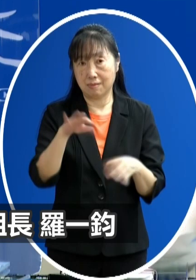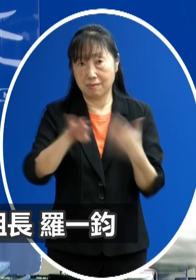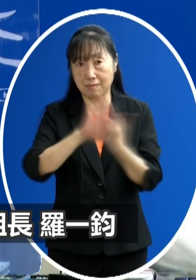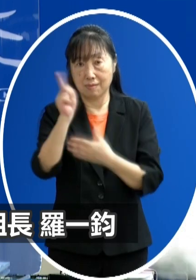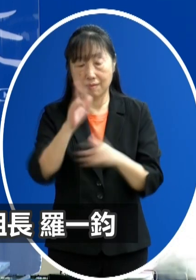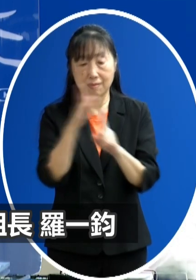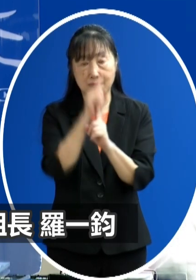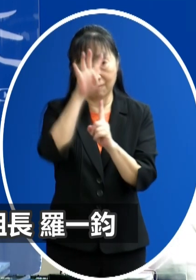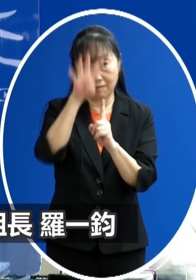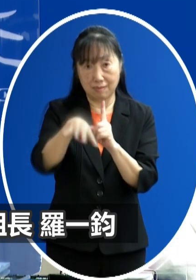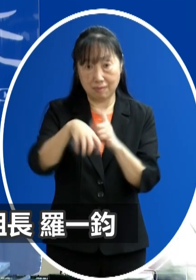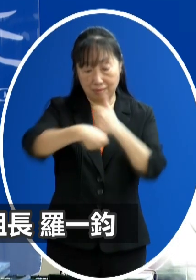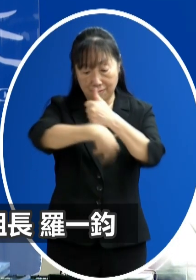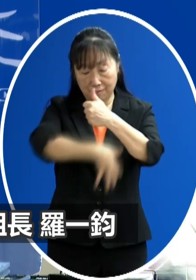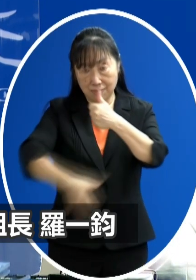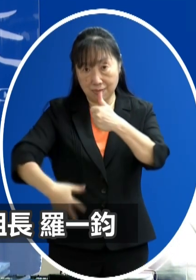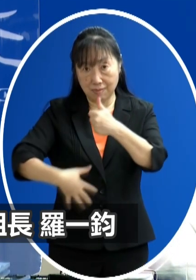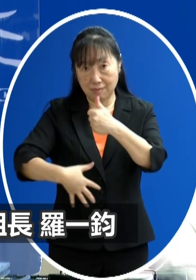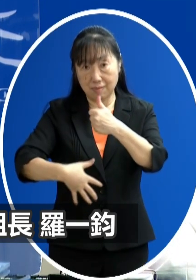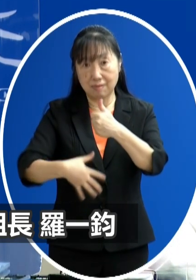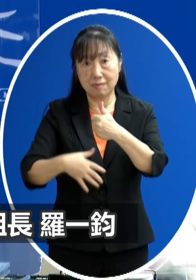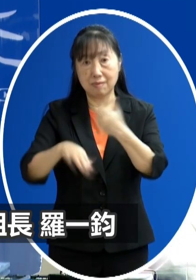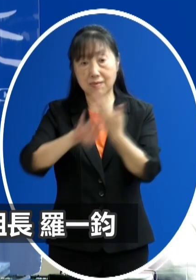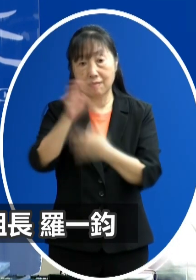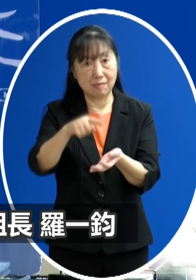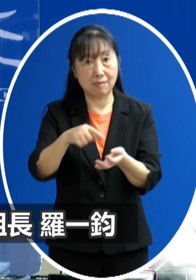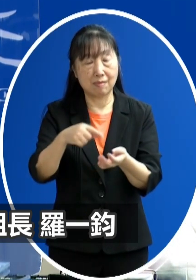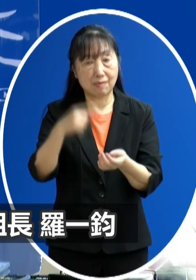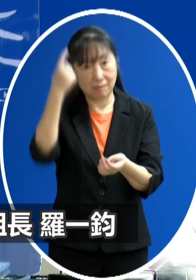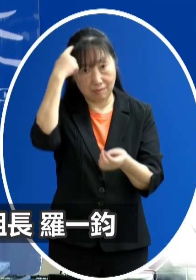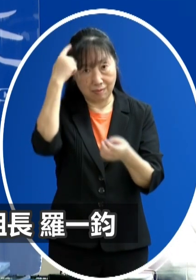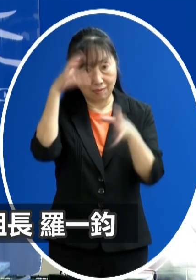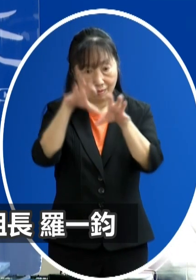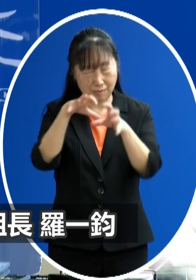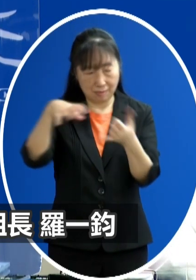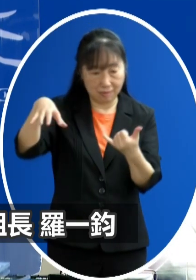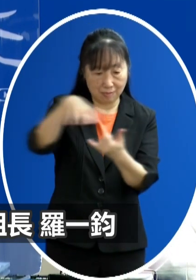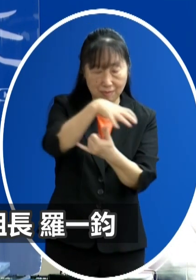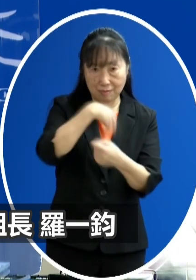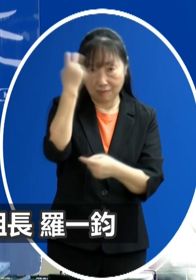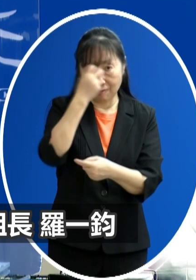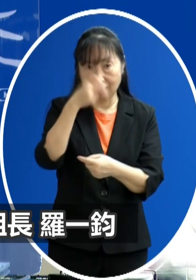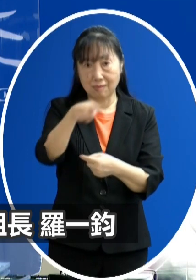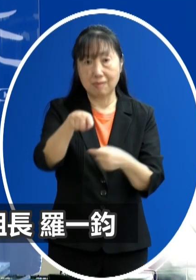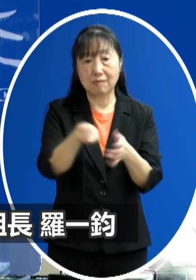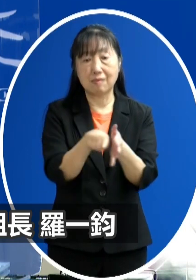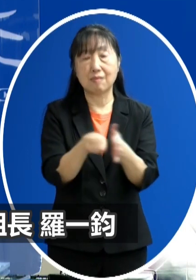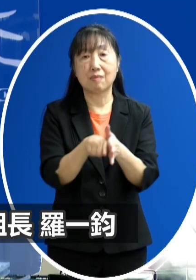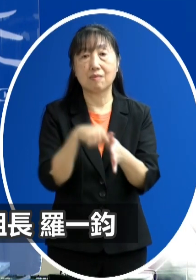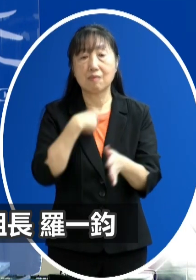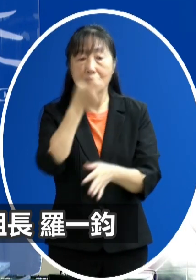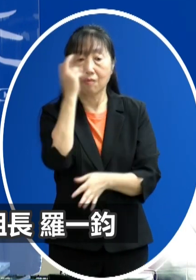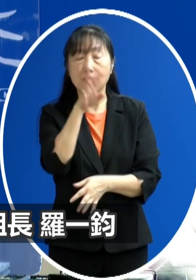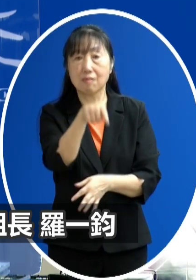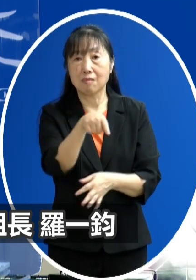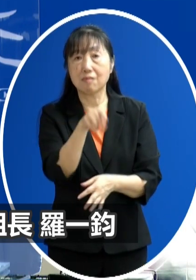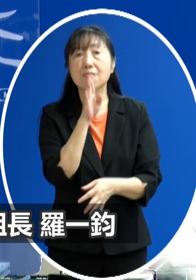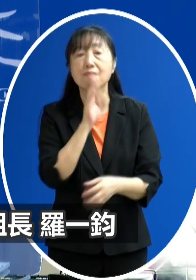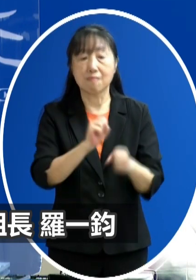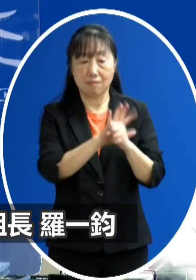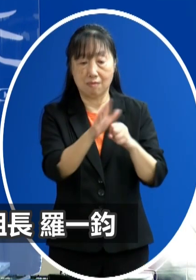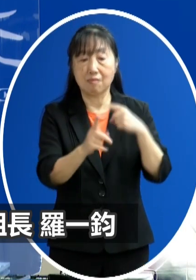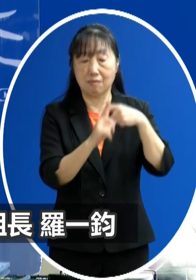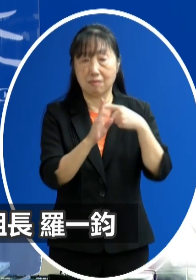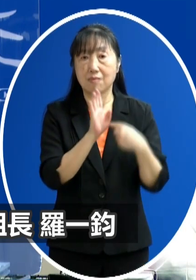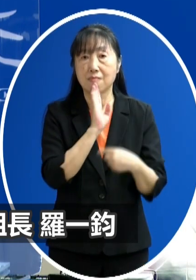神經系統的 這神經肌肉系統的一些病徵 來 不過在住院檢查的時候就發現說 採檢新冠也是